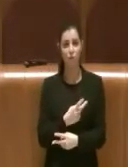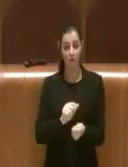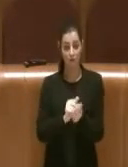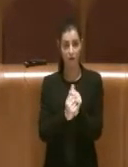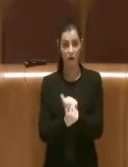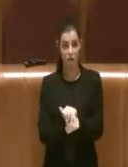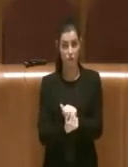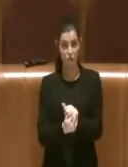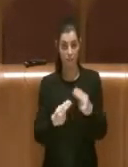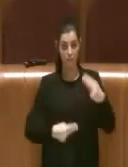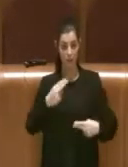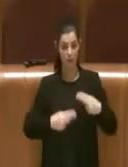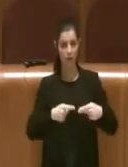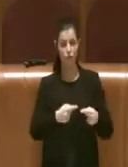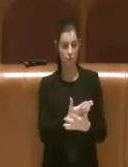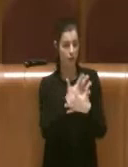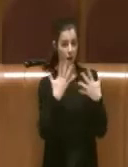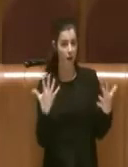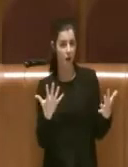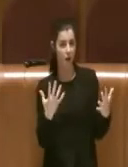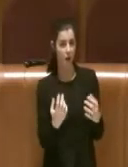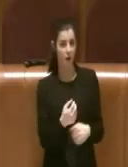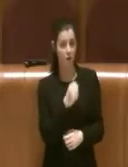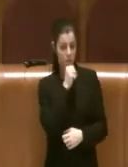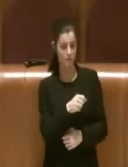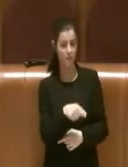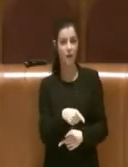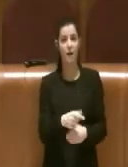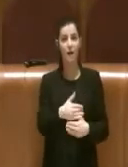variazione di bilancio si evince che il Dipartimento